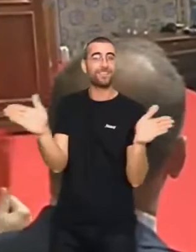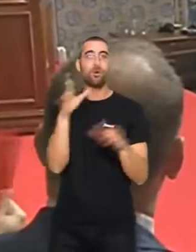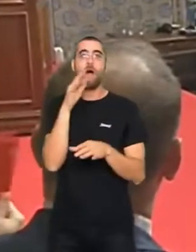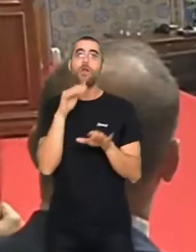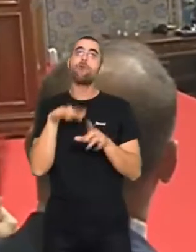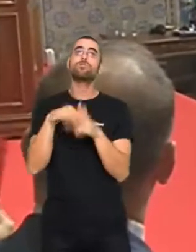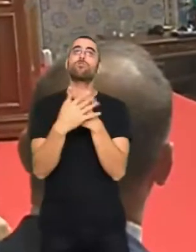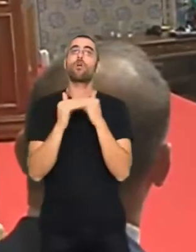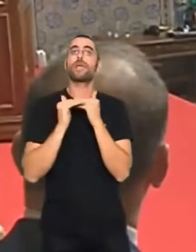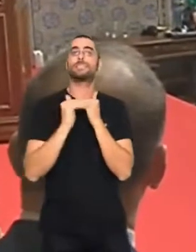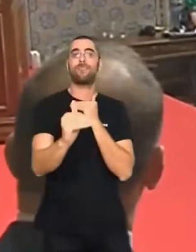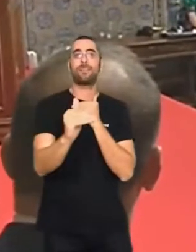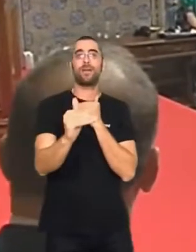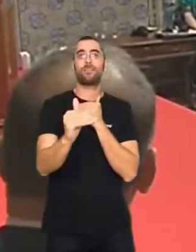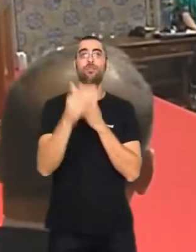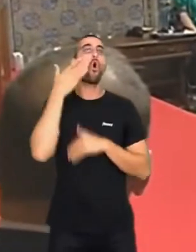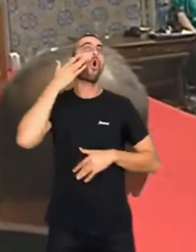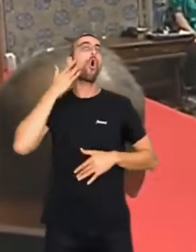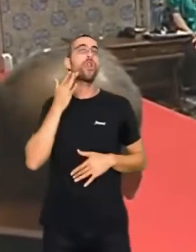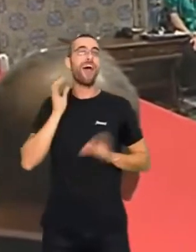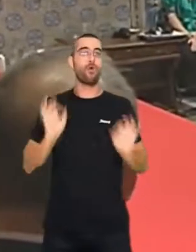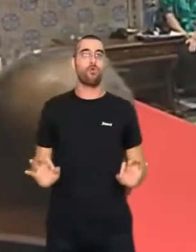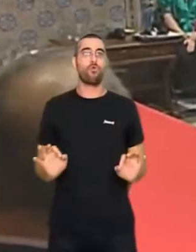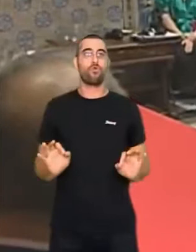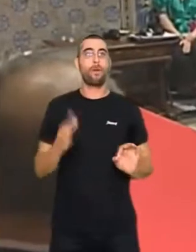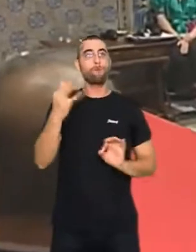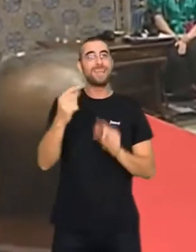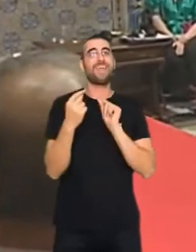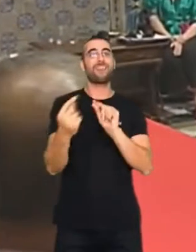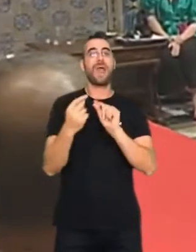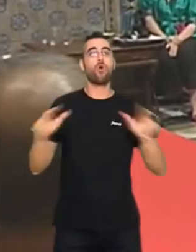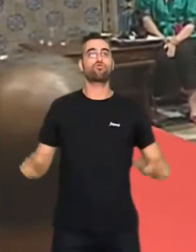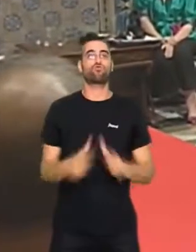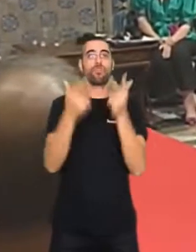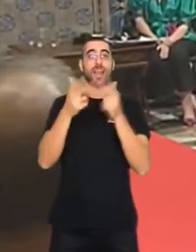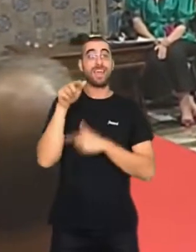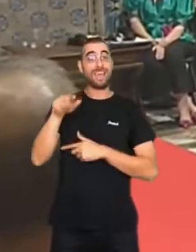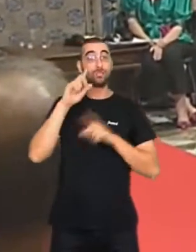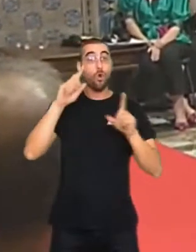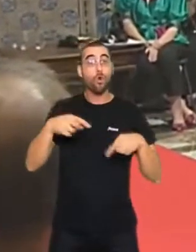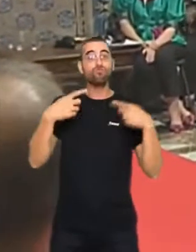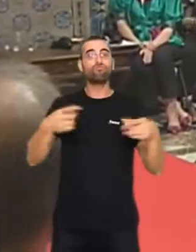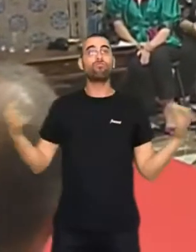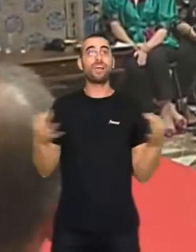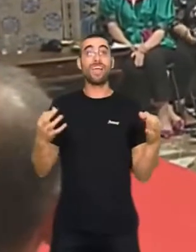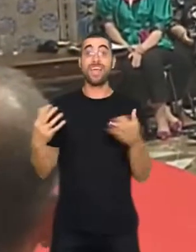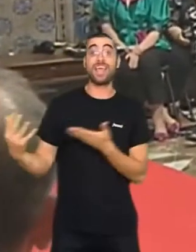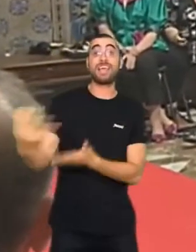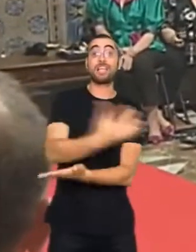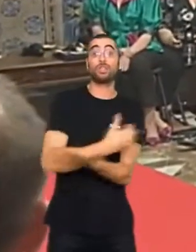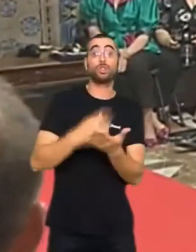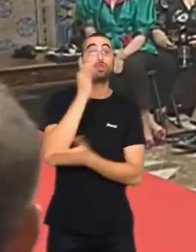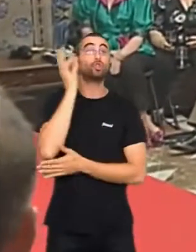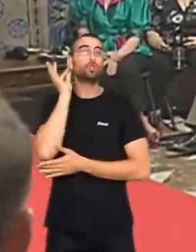'estabilitat,'ondarrersa i de diàleg social. Això ha fet possible, entre tots i totes,